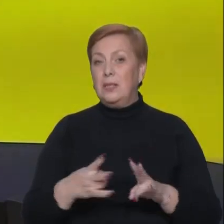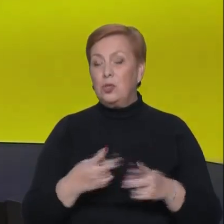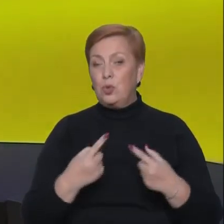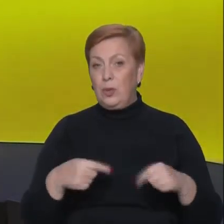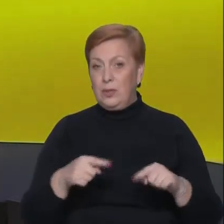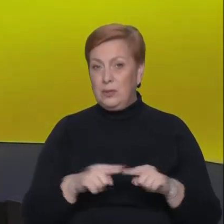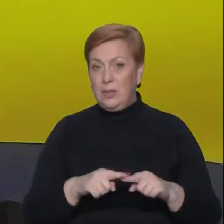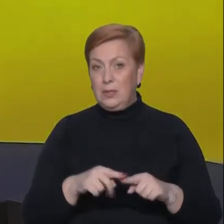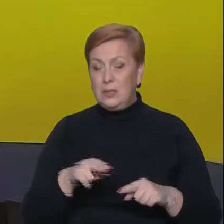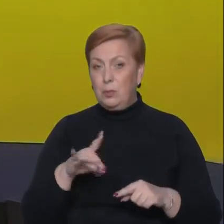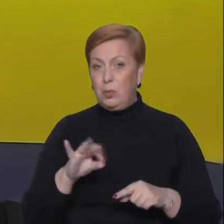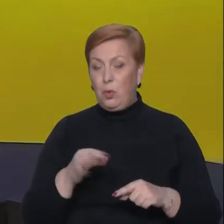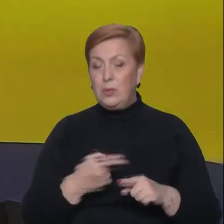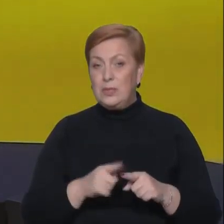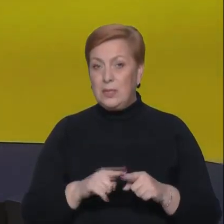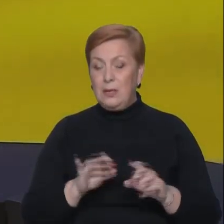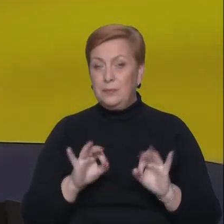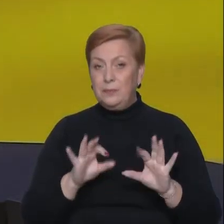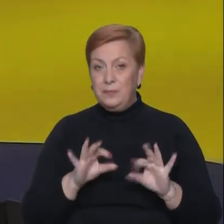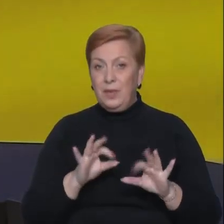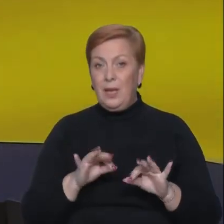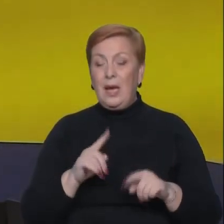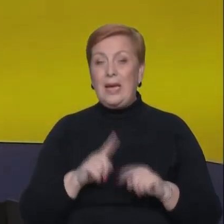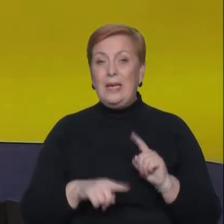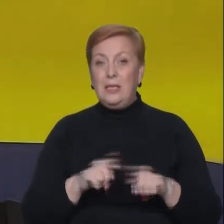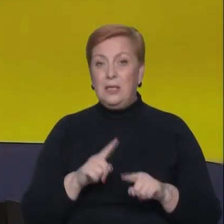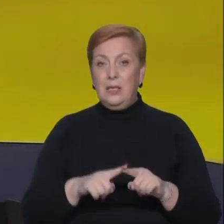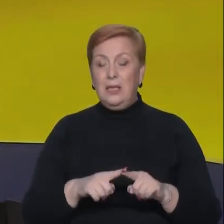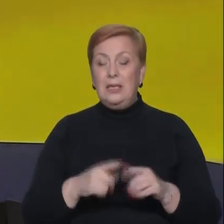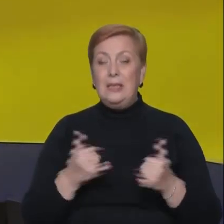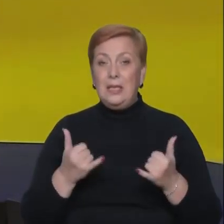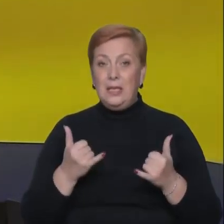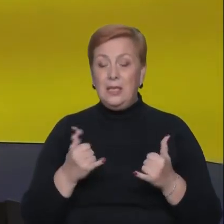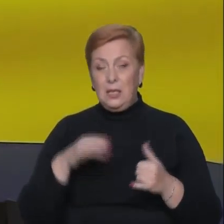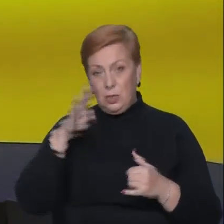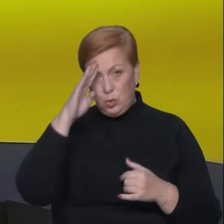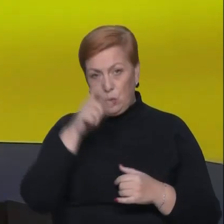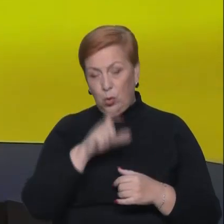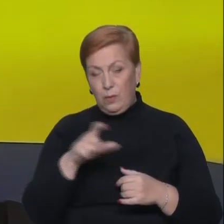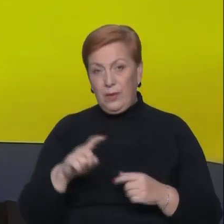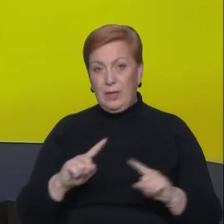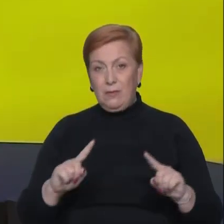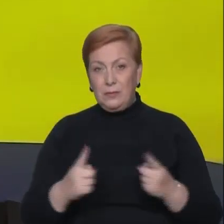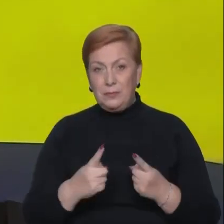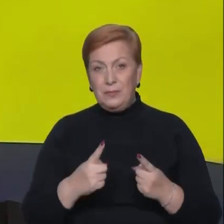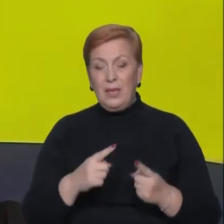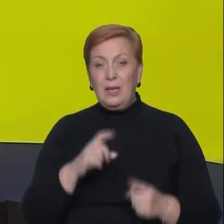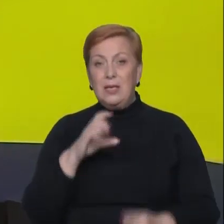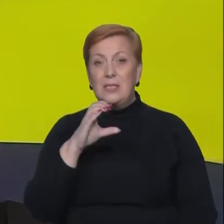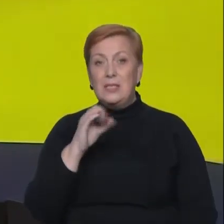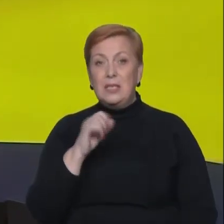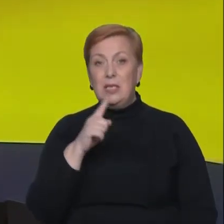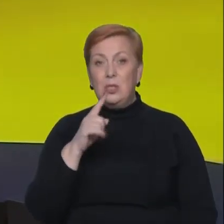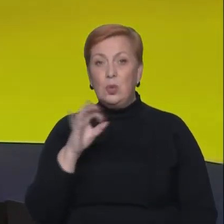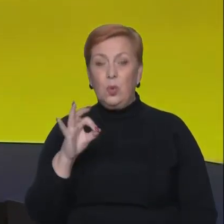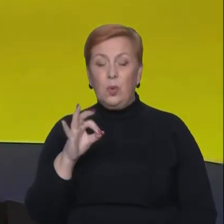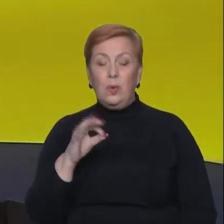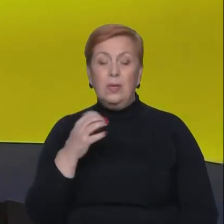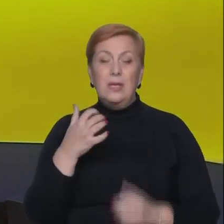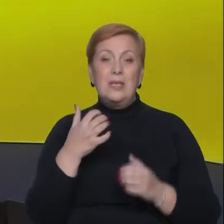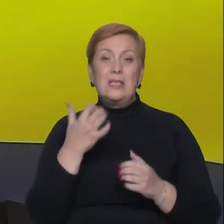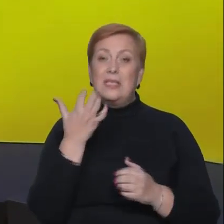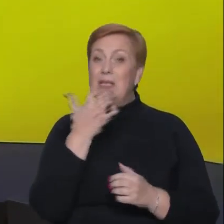Суспільному розповіли рідні бранців. Нині окупанти тримають чоловіків у СІЗО Сімферополя. За рішенням суду,